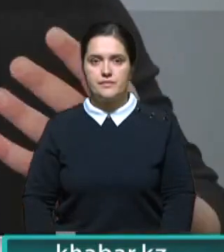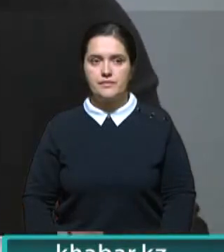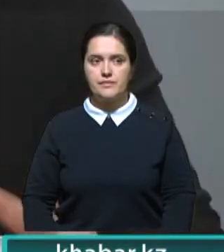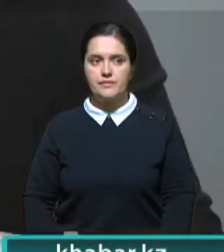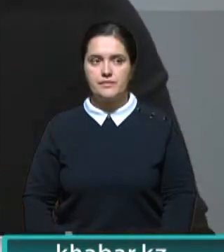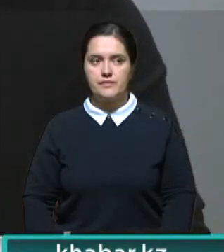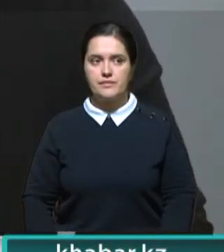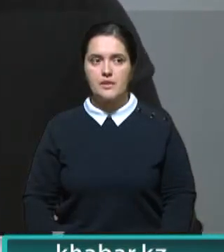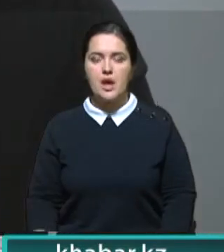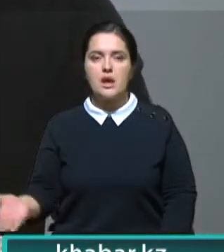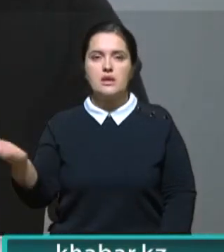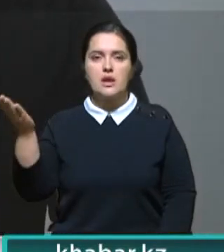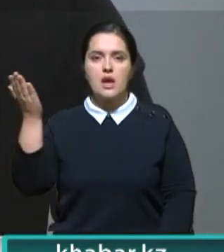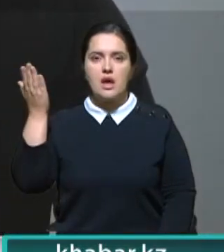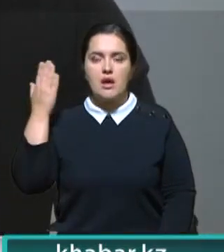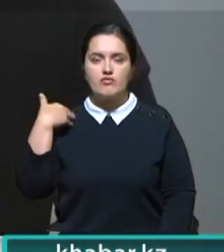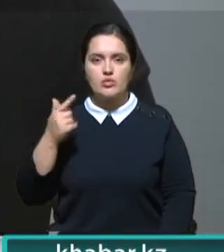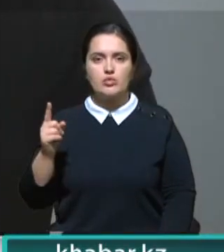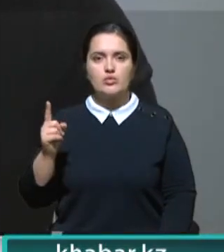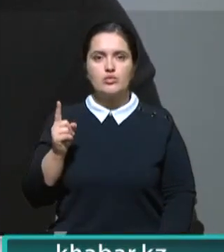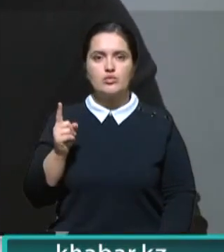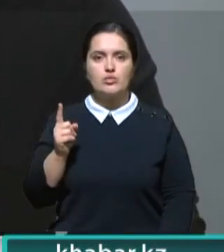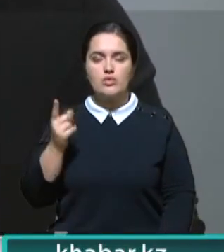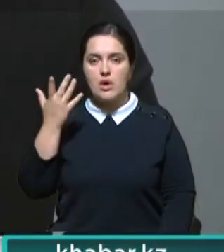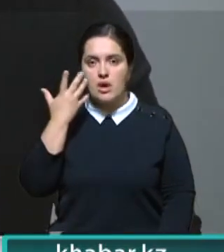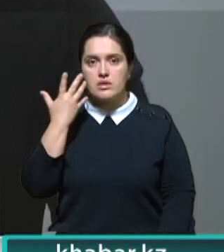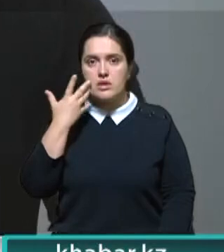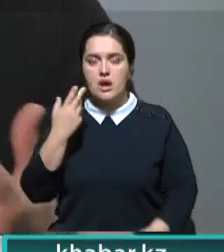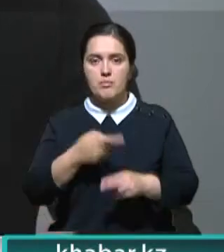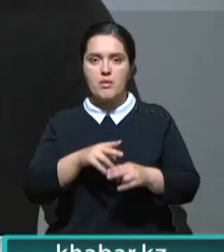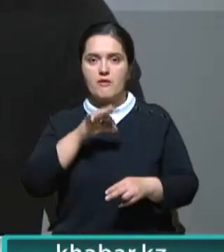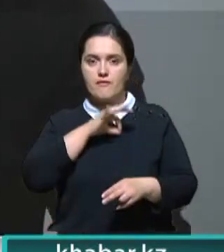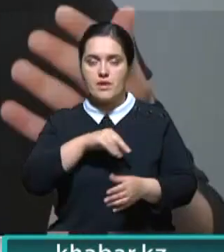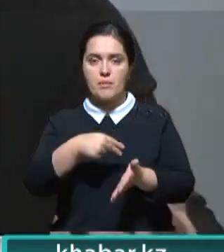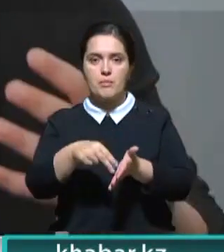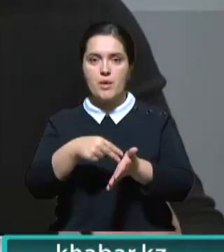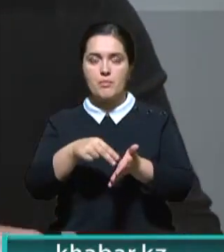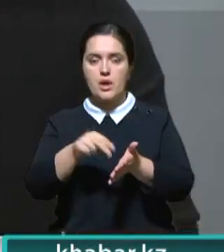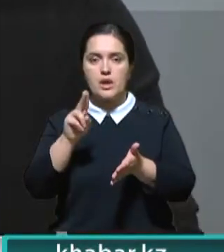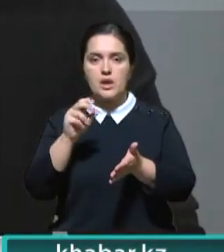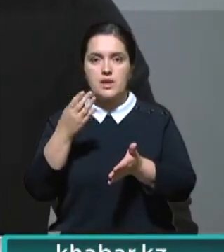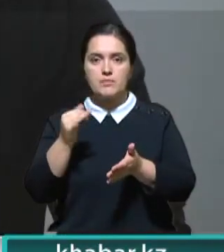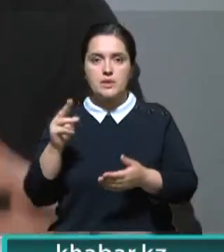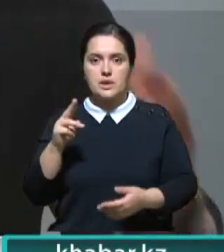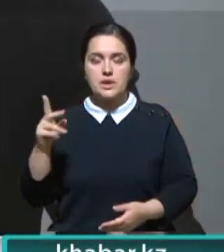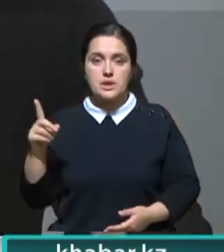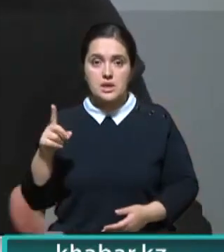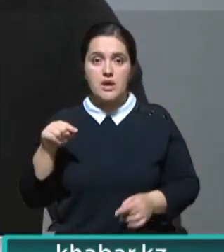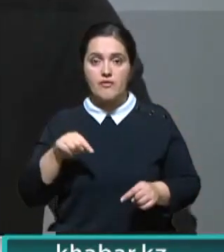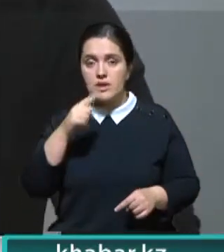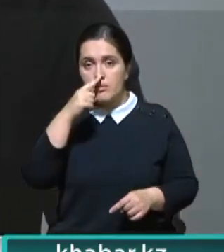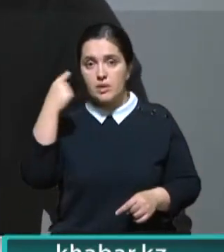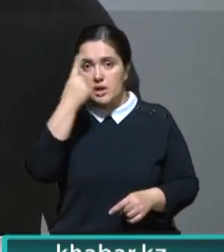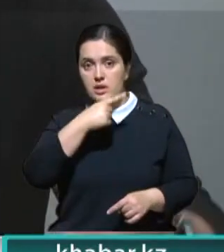давно ждали проведения Каспий Жума, всенародного праздника выгодных покупок от Каспий Киезет. В этом году